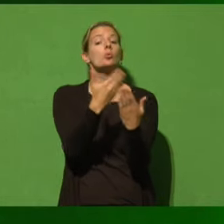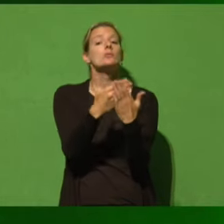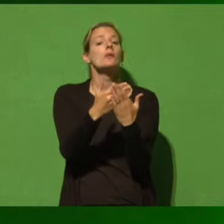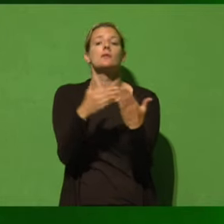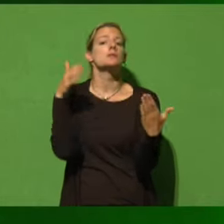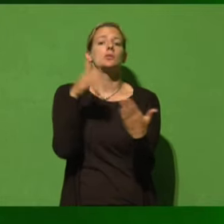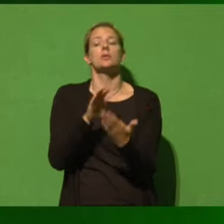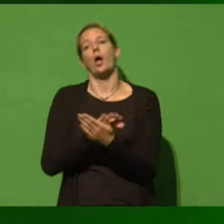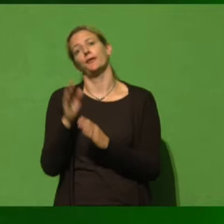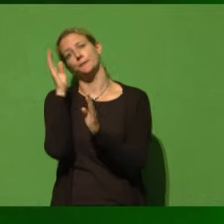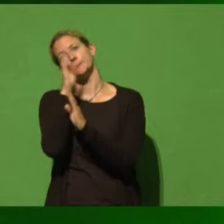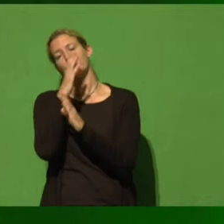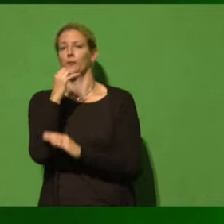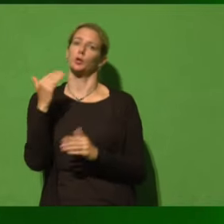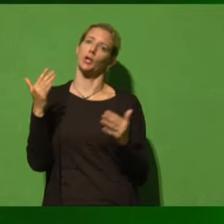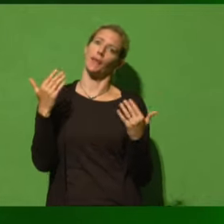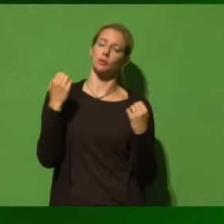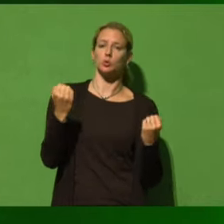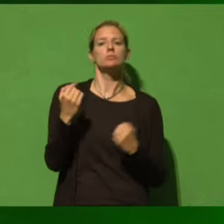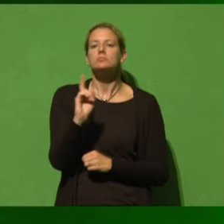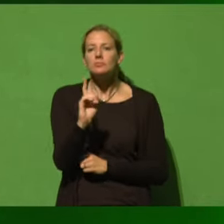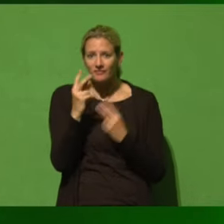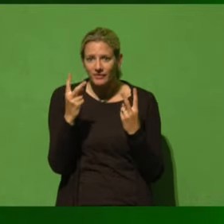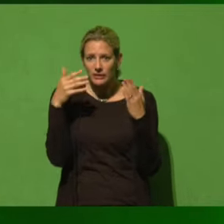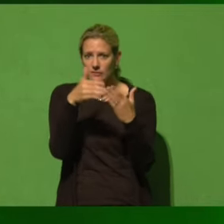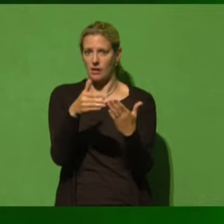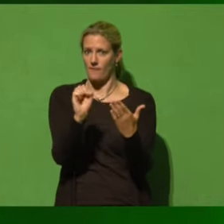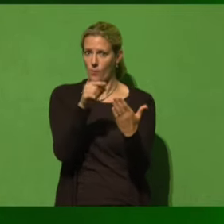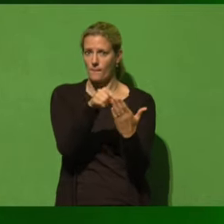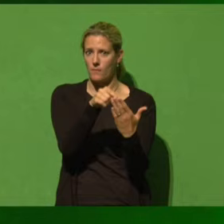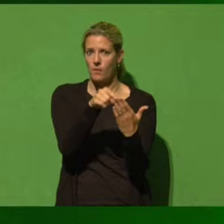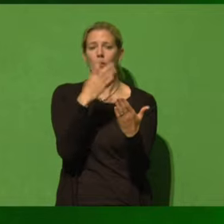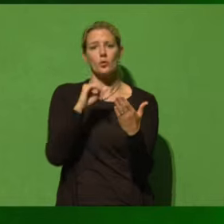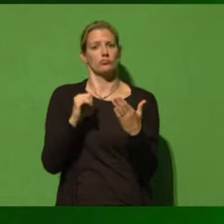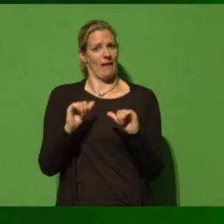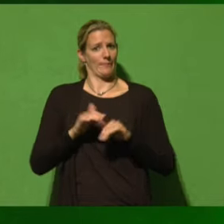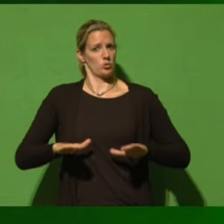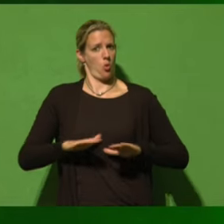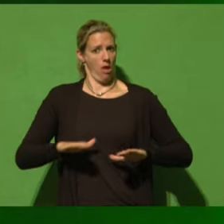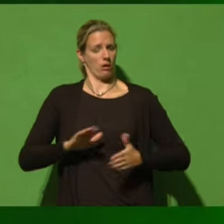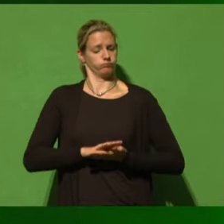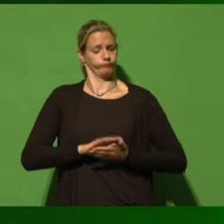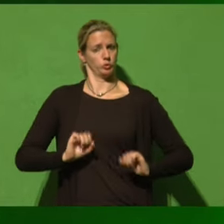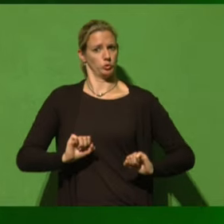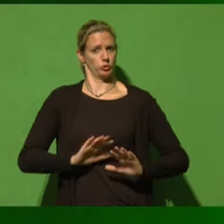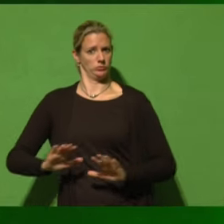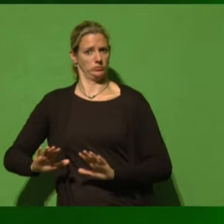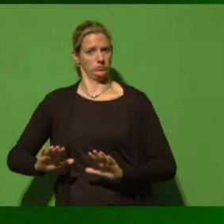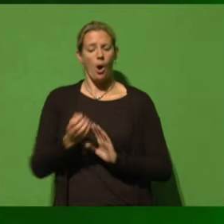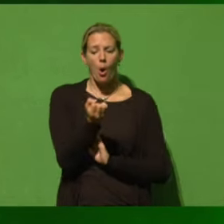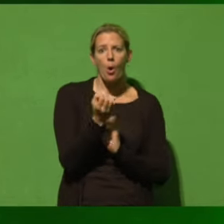gesetzt hat, weil man Klimaschutz haben will, sondern diese Klimaschutzziele wollen wir einhalten, um unsere Lebensgrundlagen nicht zu zerstören, eben um unsere